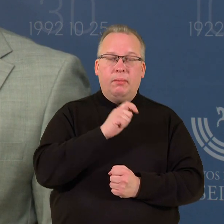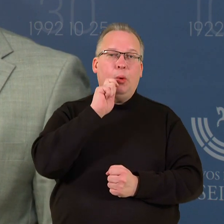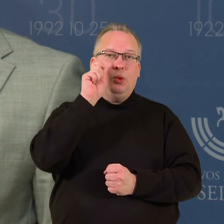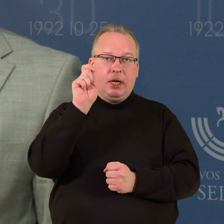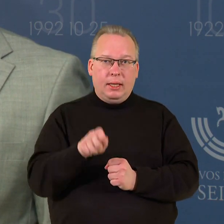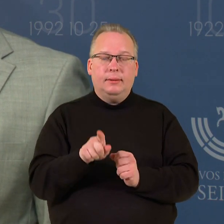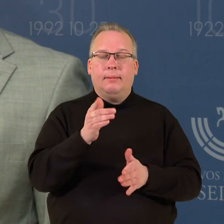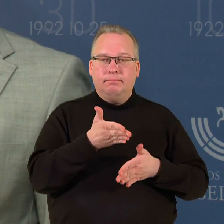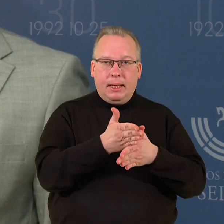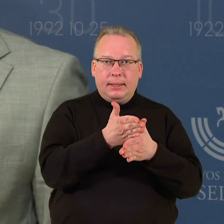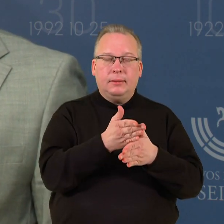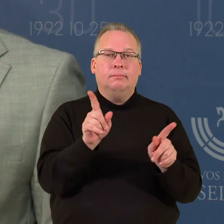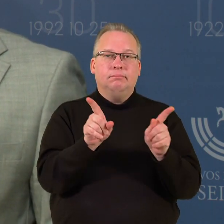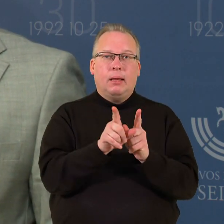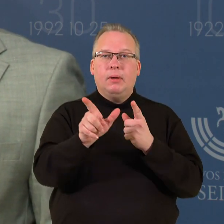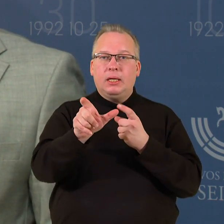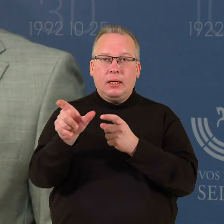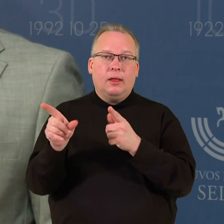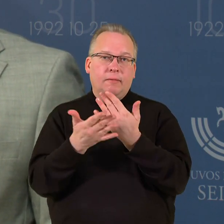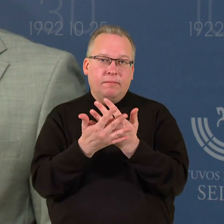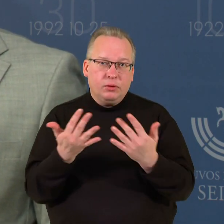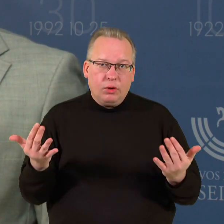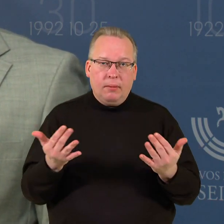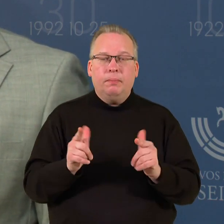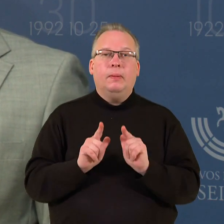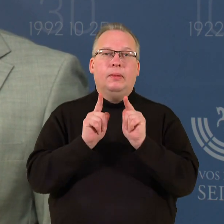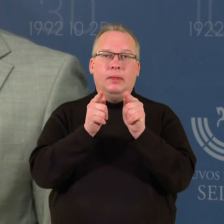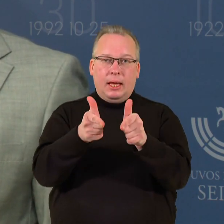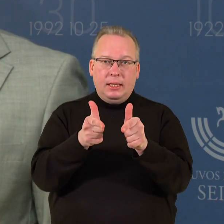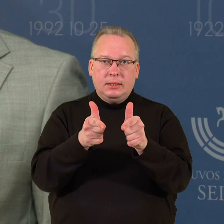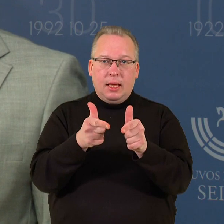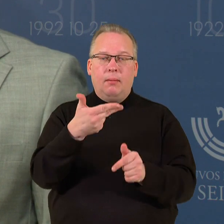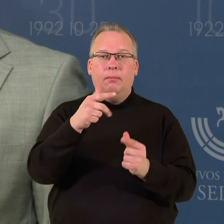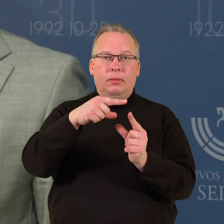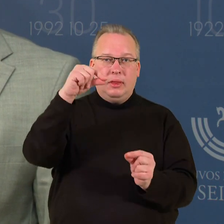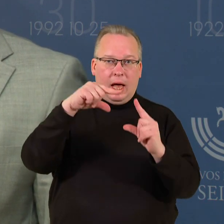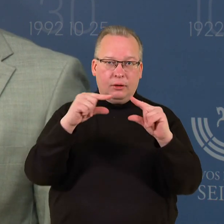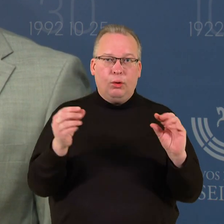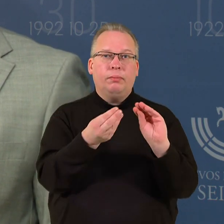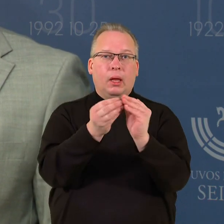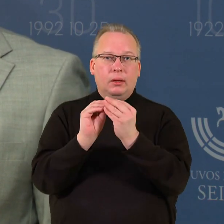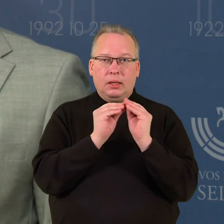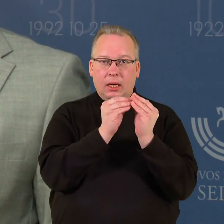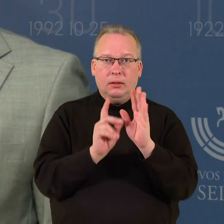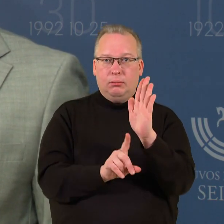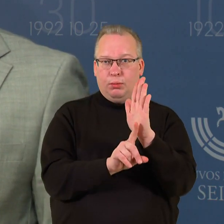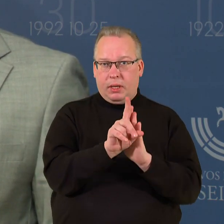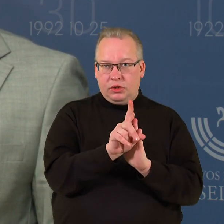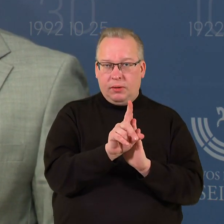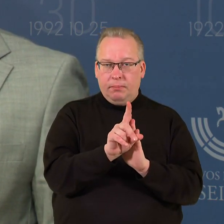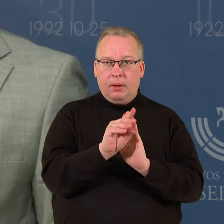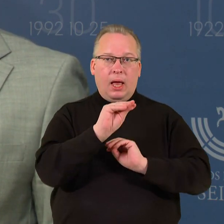strategiškai ir tai reiškia ginklai, tai reiškia narystė NATO, tai reiškia dėrybų pradžia